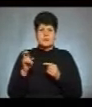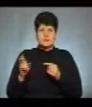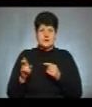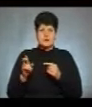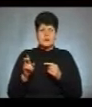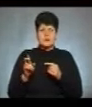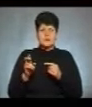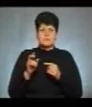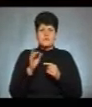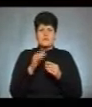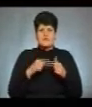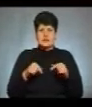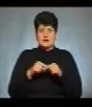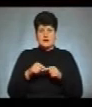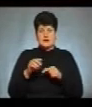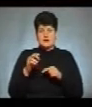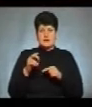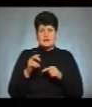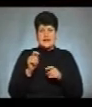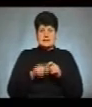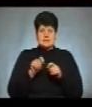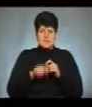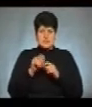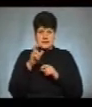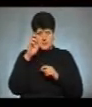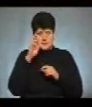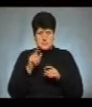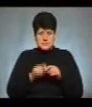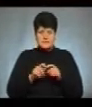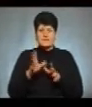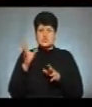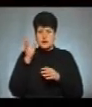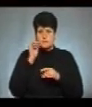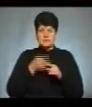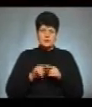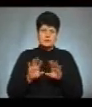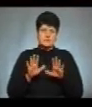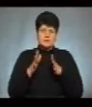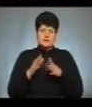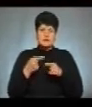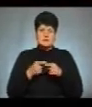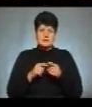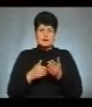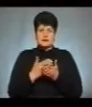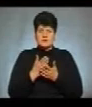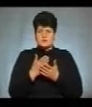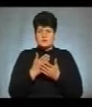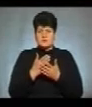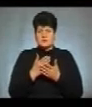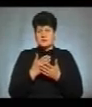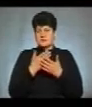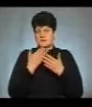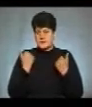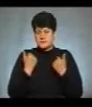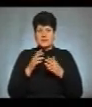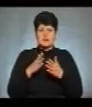інвестфілії «Київ-Облбуд» дежа експертизи, вважаємо, що в даному випадку як і сама експертиза присутня, так і відсутні підстави для